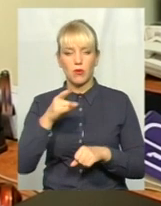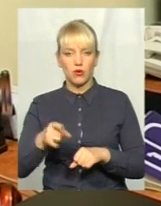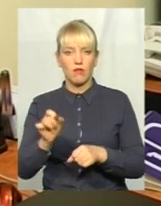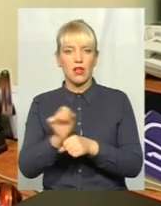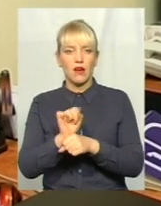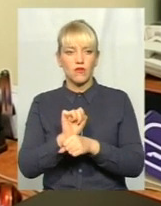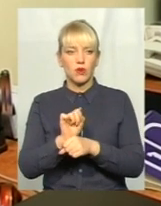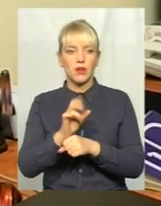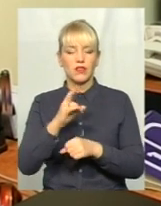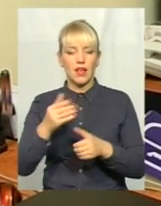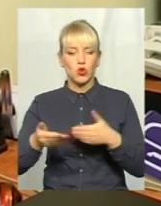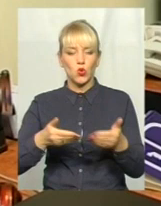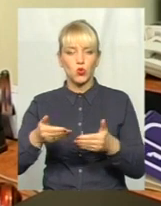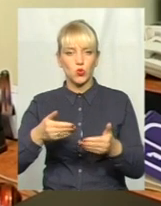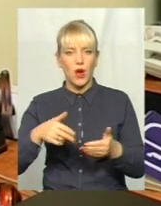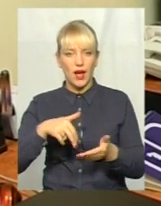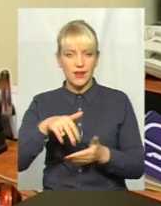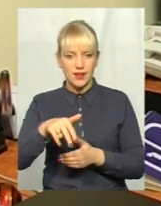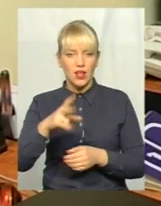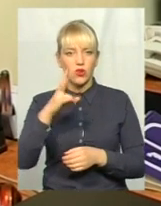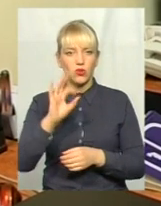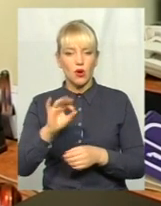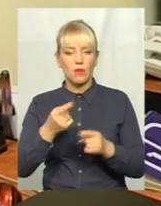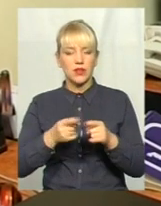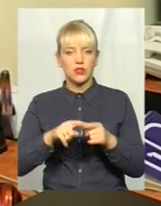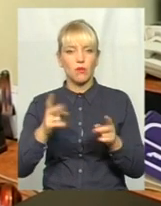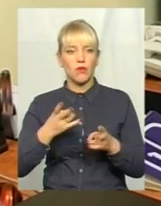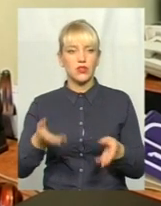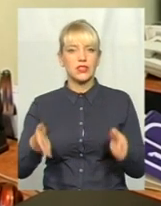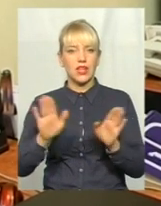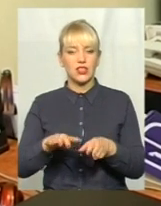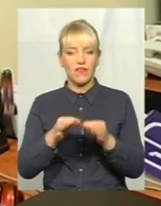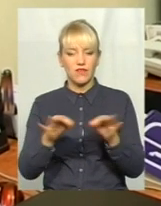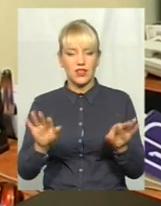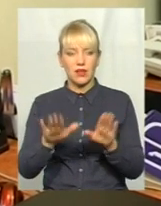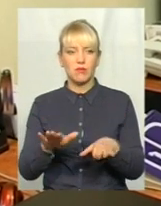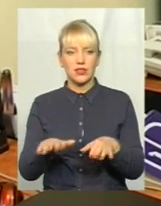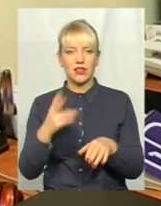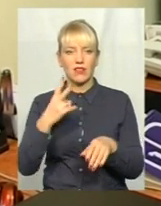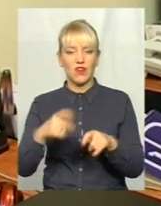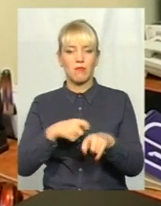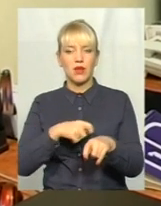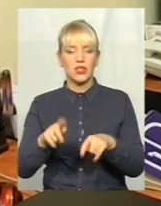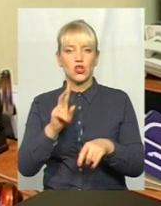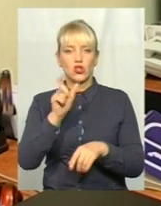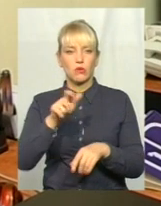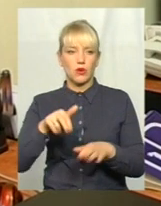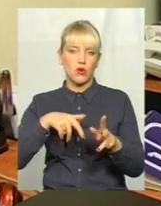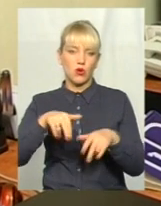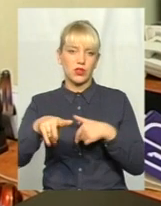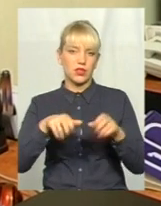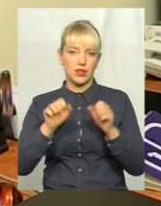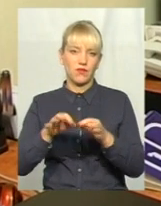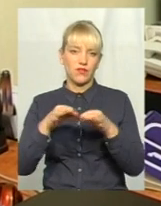на тротуарі, але при цьому має залишитися вільного місця не менше, ніж 2 метри, для того, щоб пішоходи могли вільно проходити.